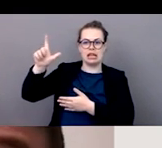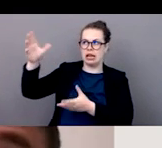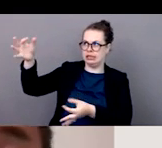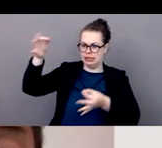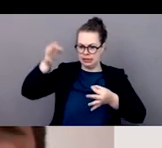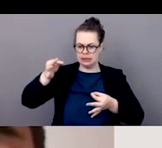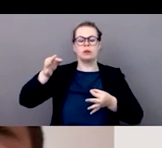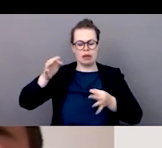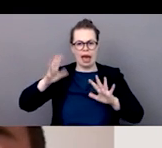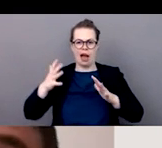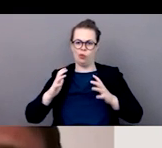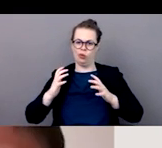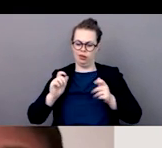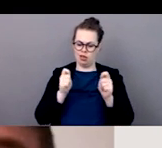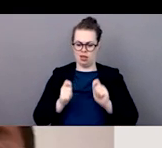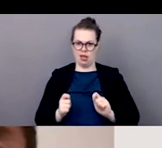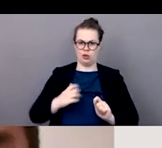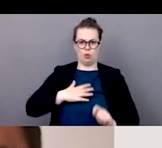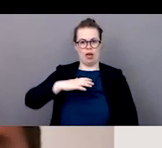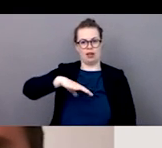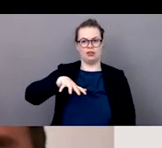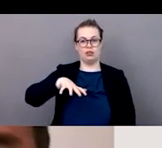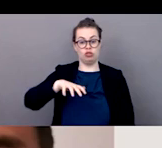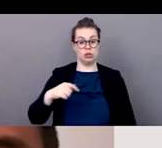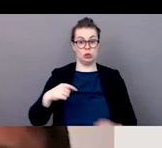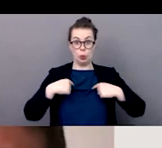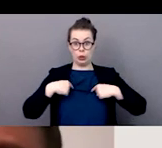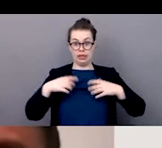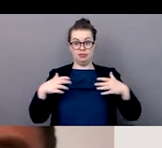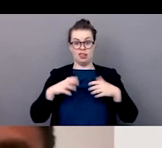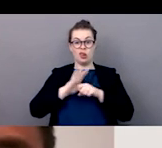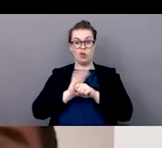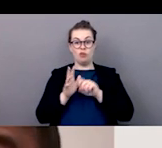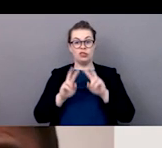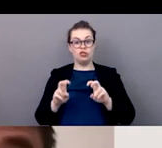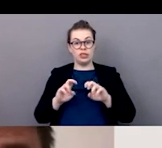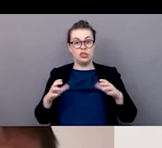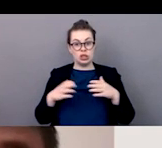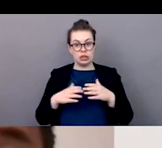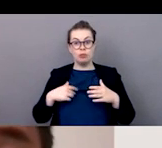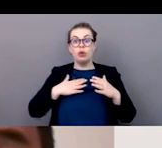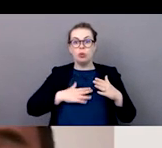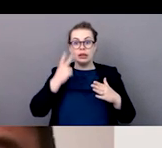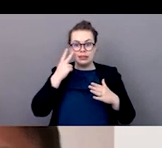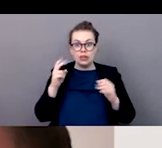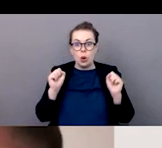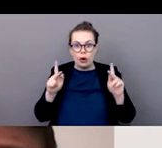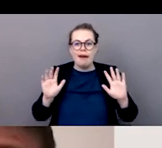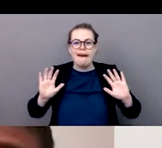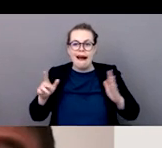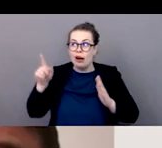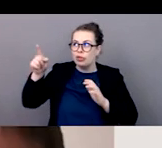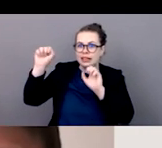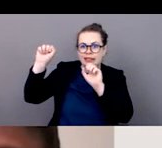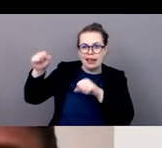incorporées et nous espérons en tant que team en tant que type de projet d'explorer les possibilités de les développer encore plus de